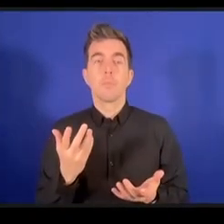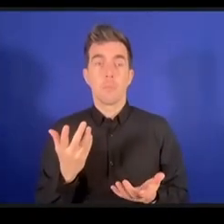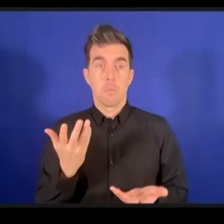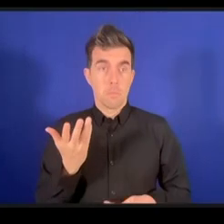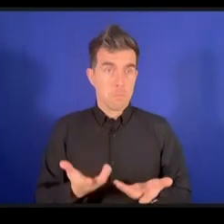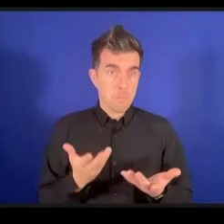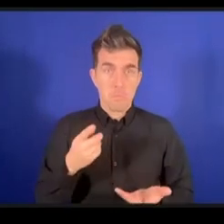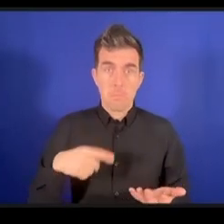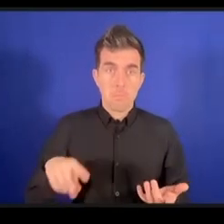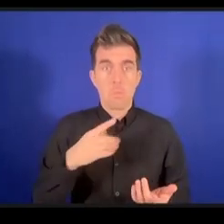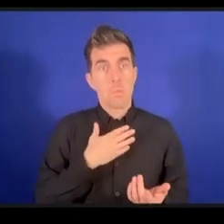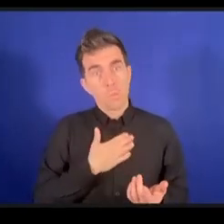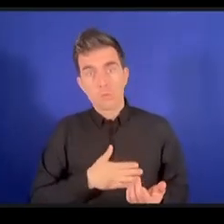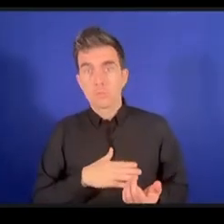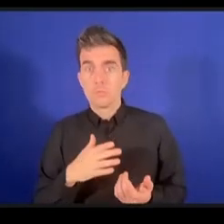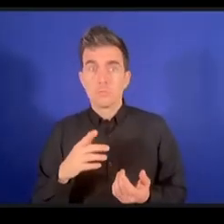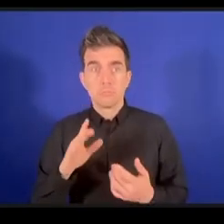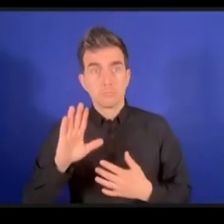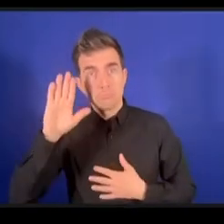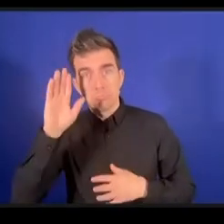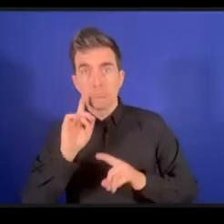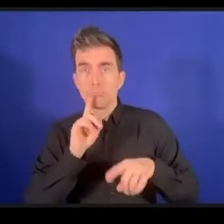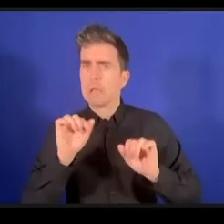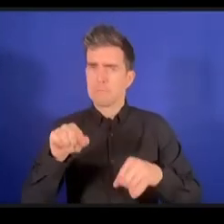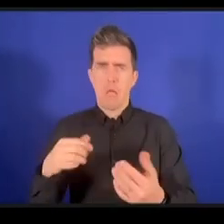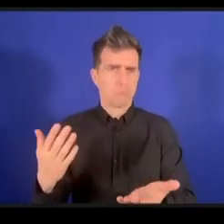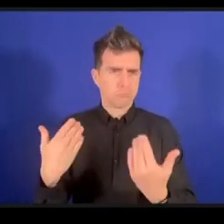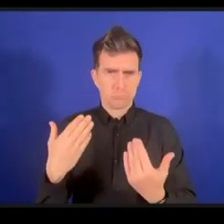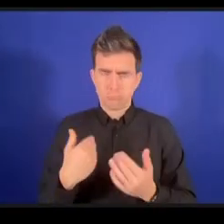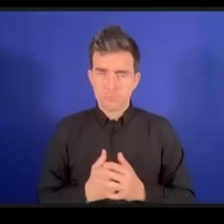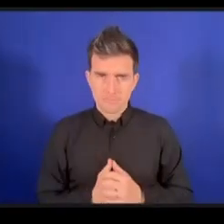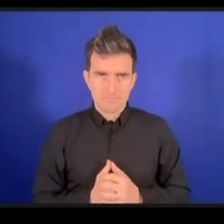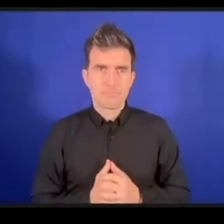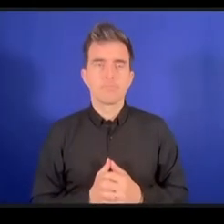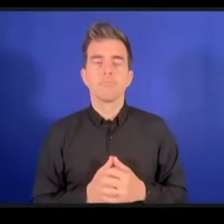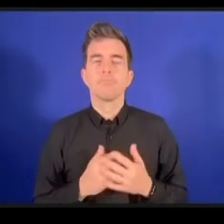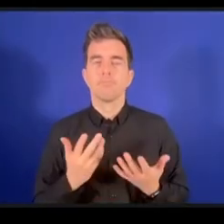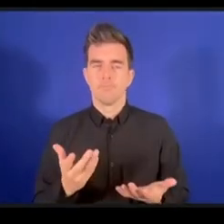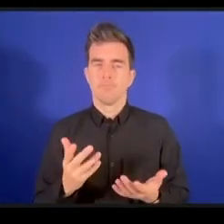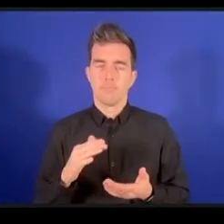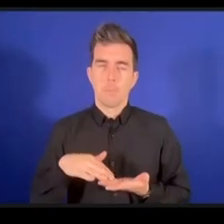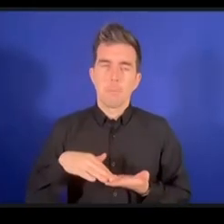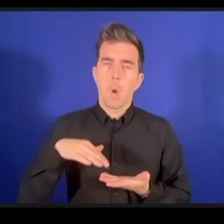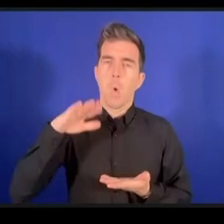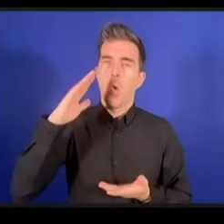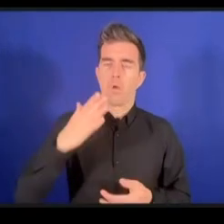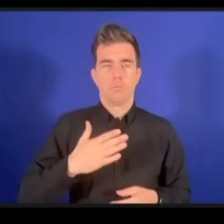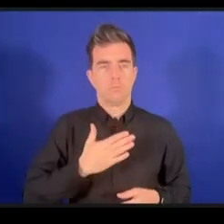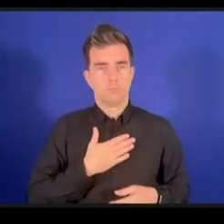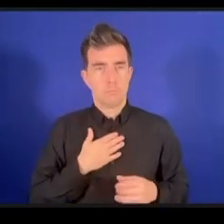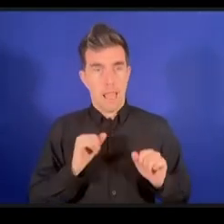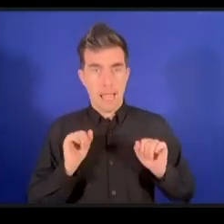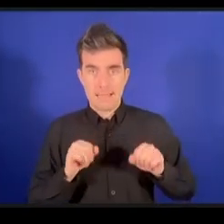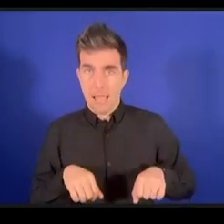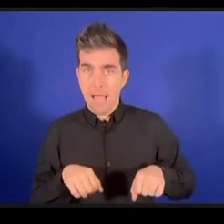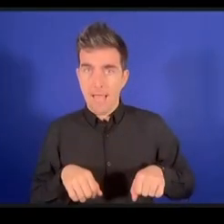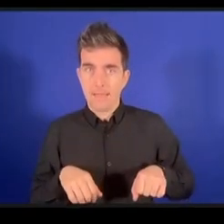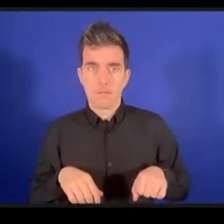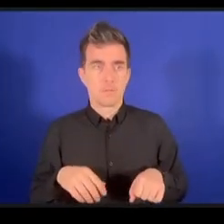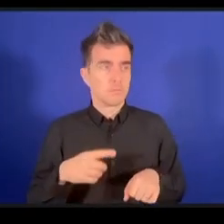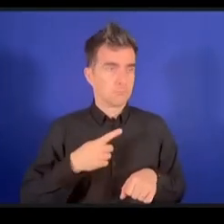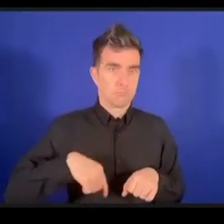هذا يتعلق بزيادة قدرتنا على إصدار